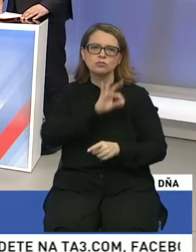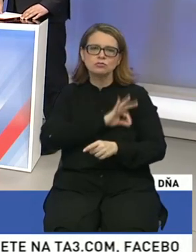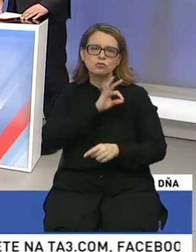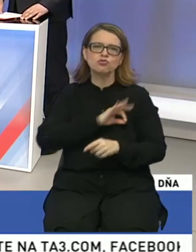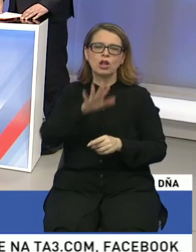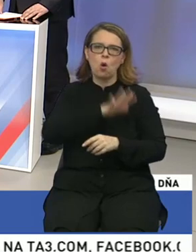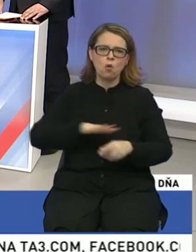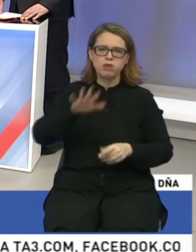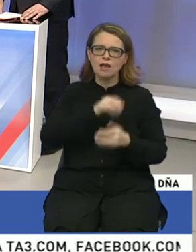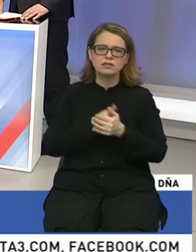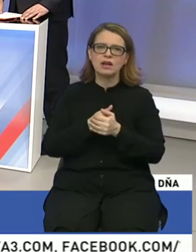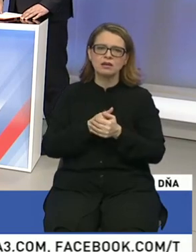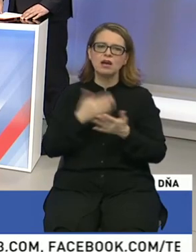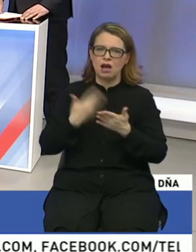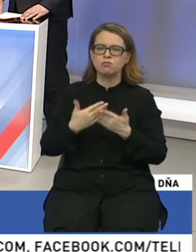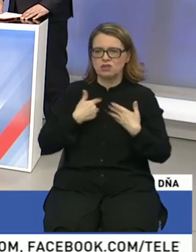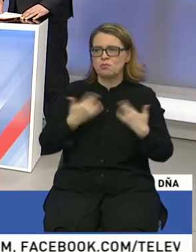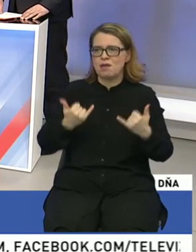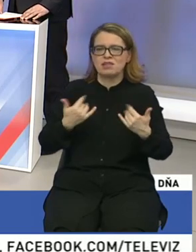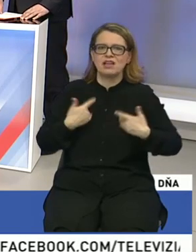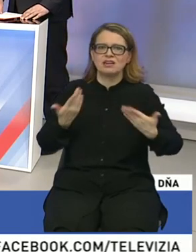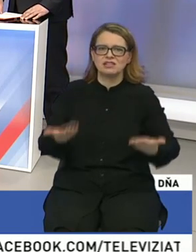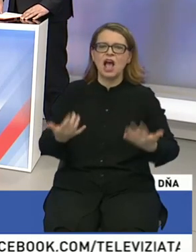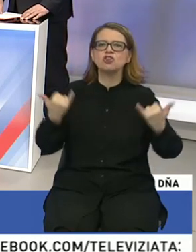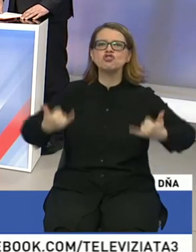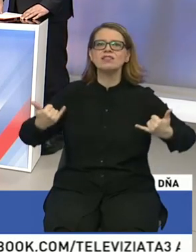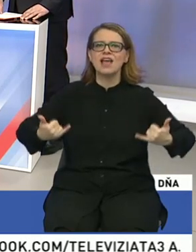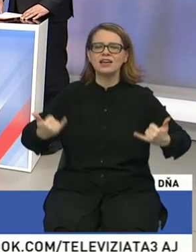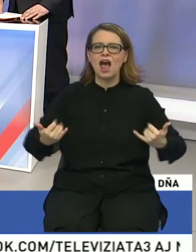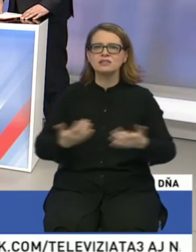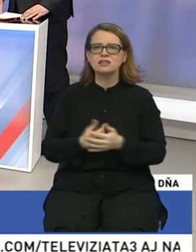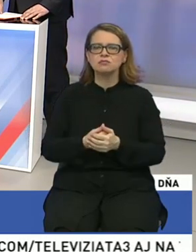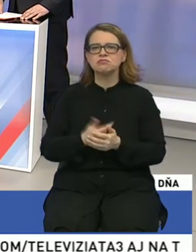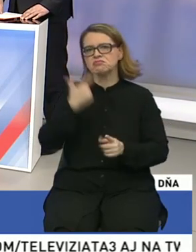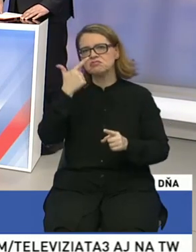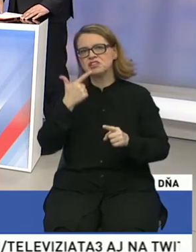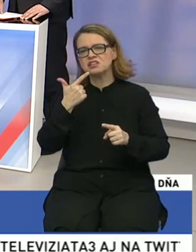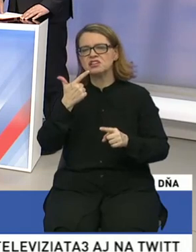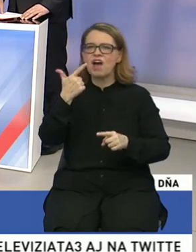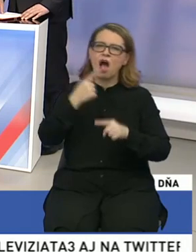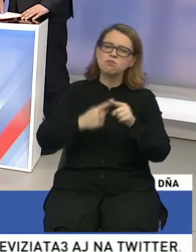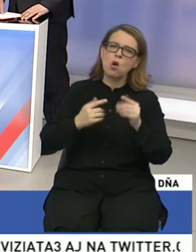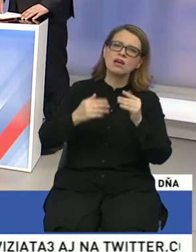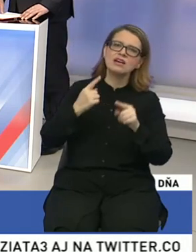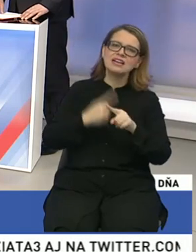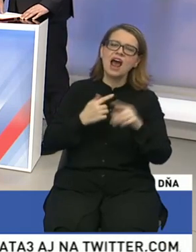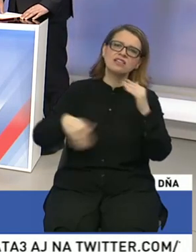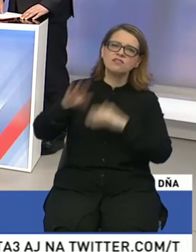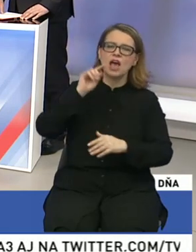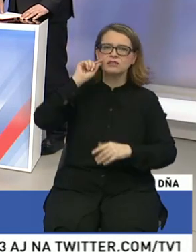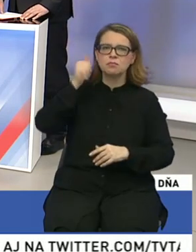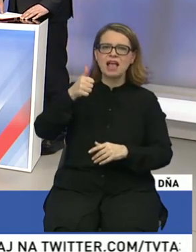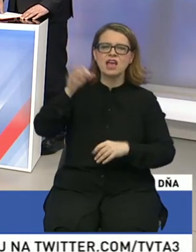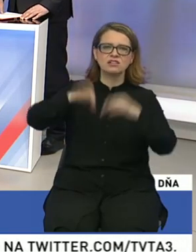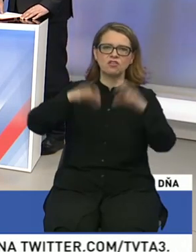oblastiach. A preto stojíme tak, že zhruba momentálne dvakrát alebo dva a polkrát viac maďarských voličov je na